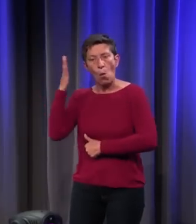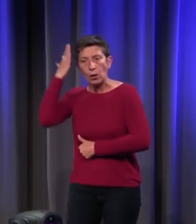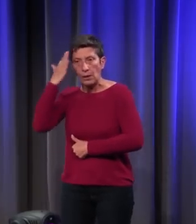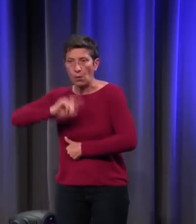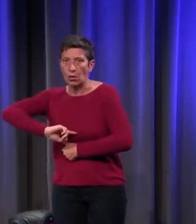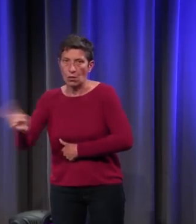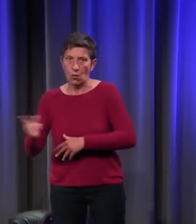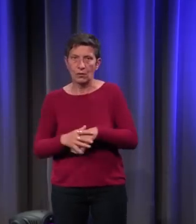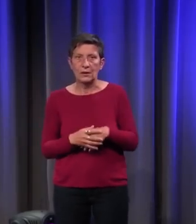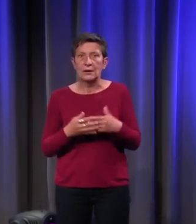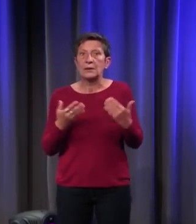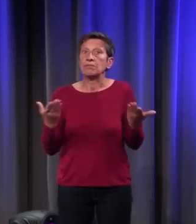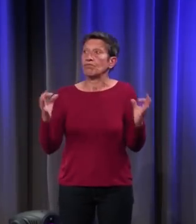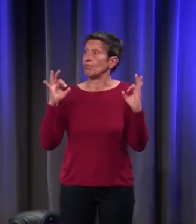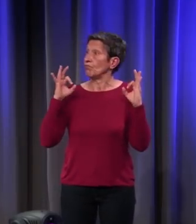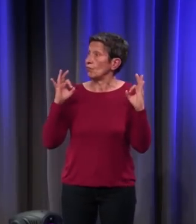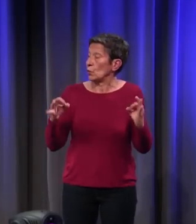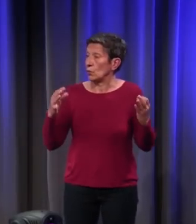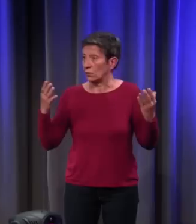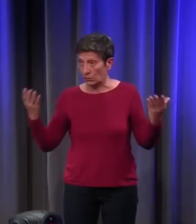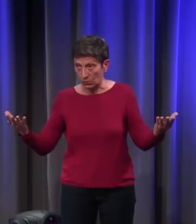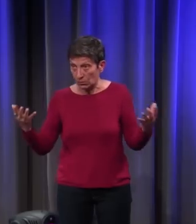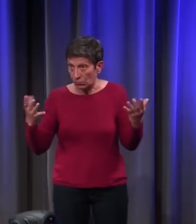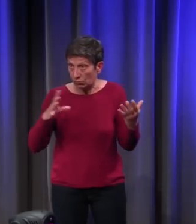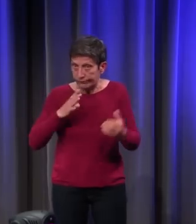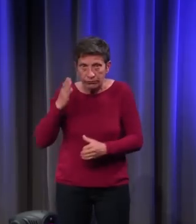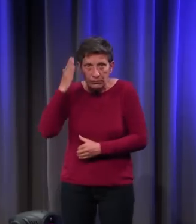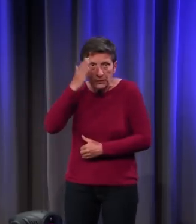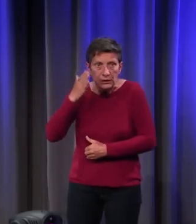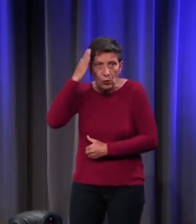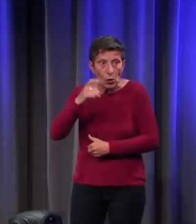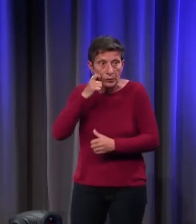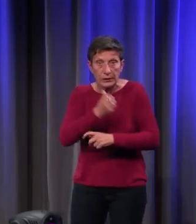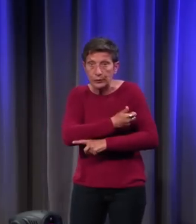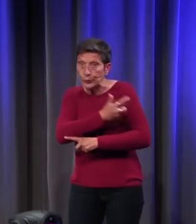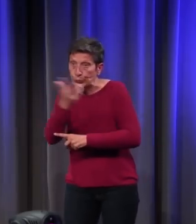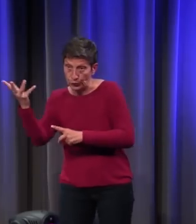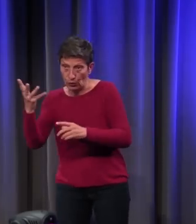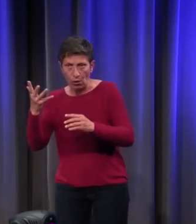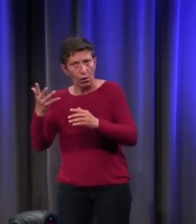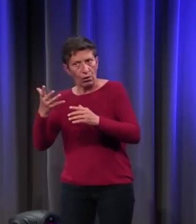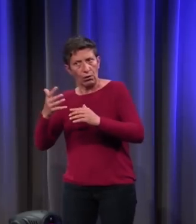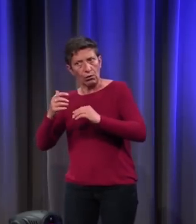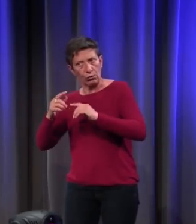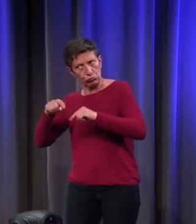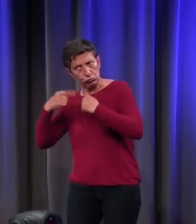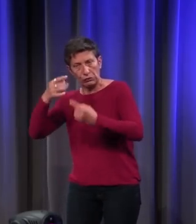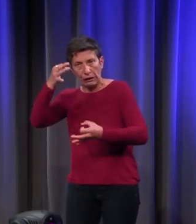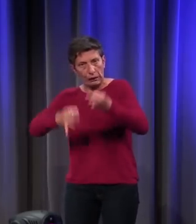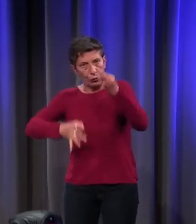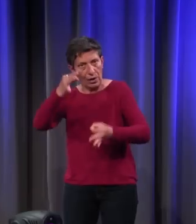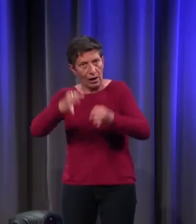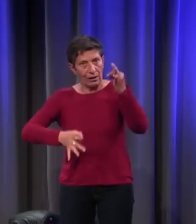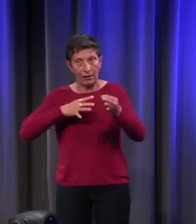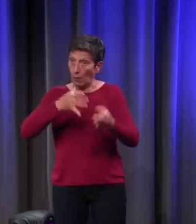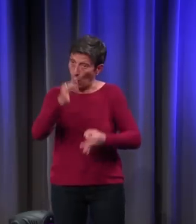Ça fait qu'on conduit au tribunal un certain nombre d'espèces animales entre le XIIIe et le XVIIe siècle. Ce sont les fameux